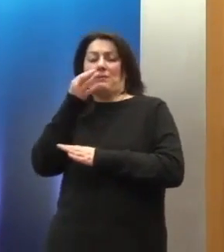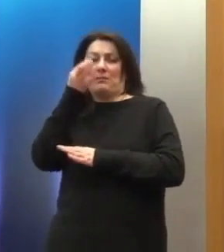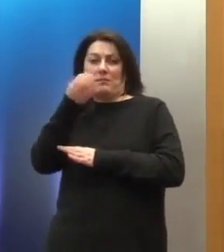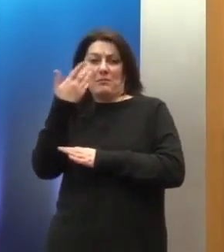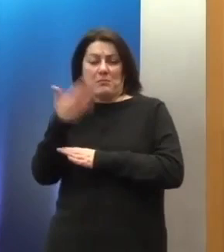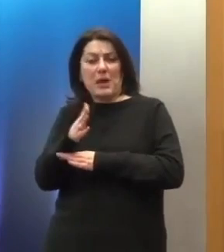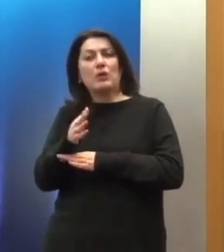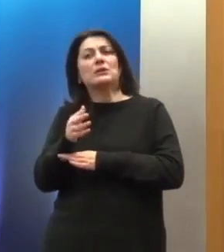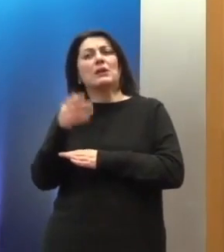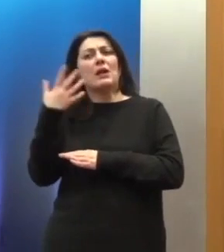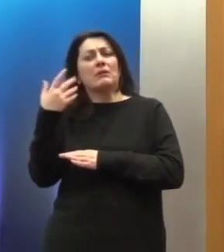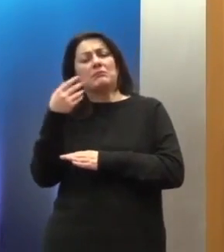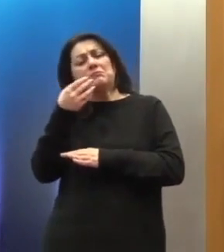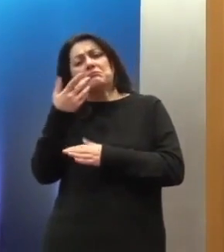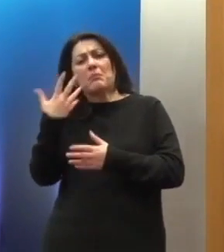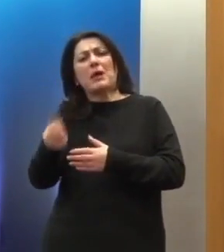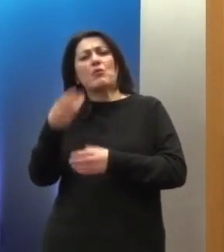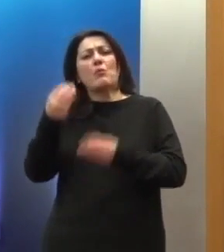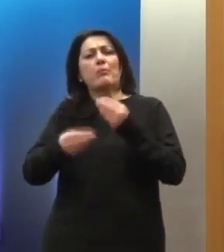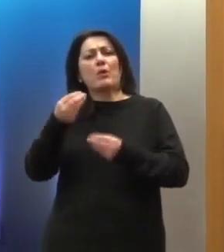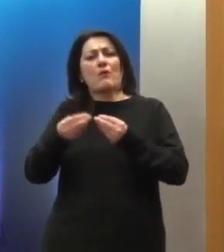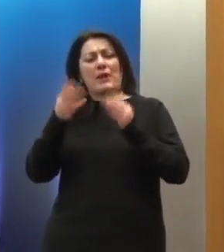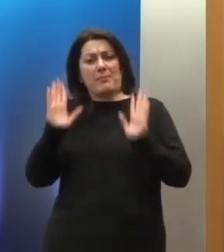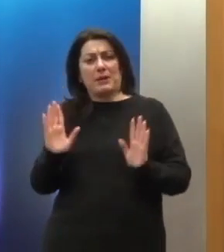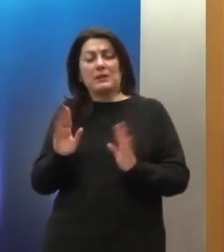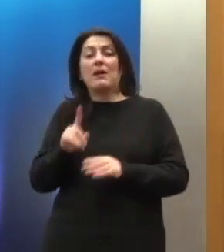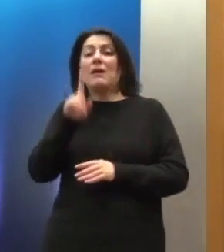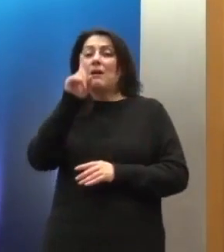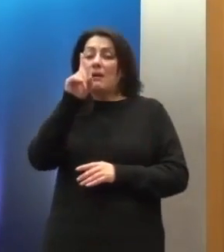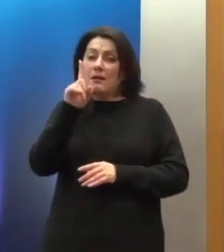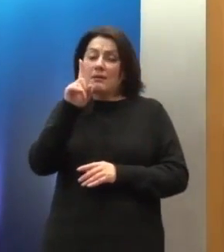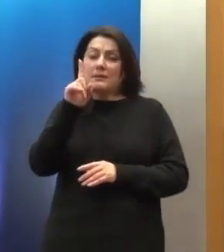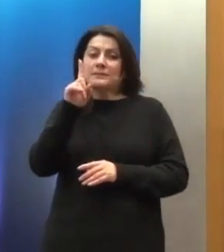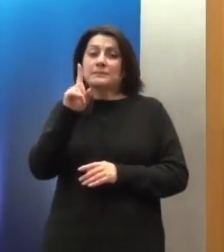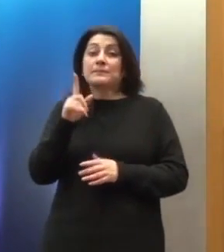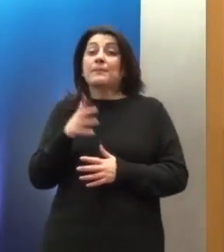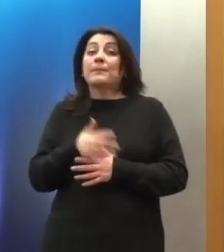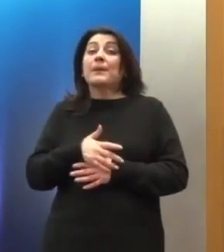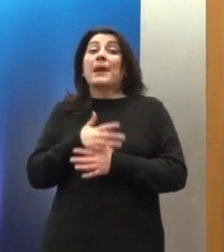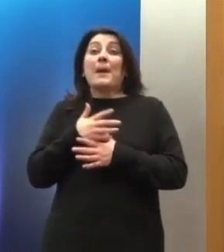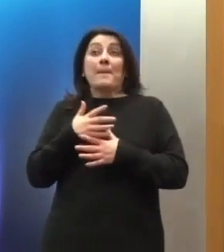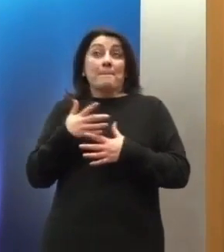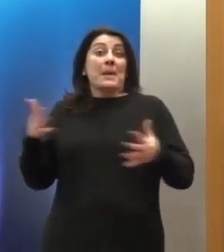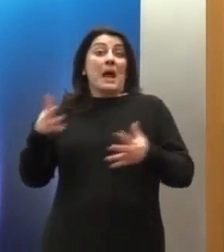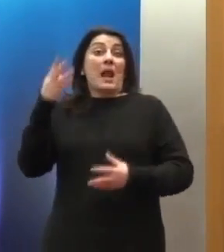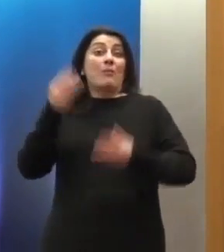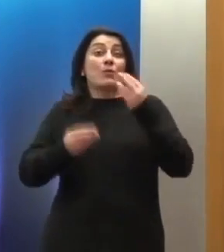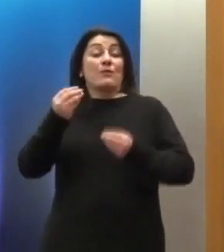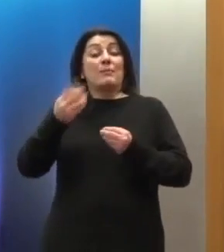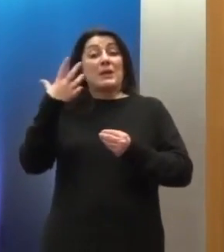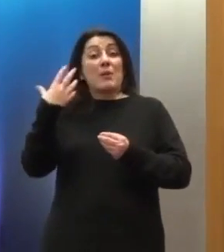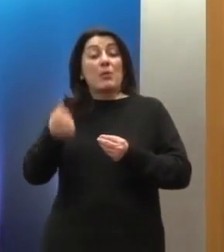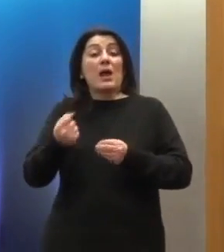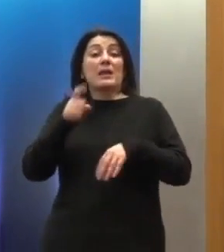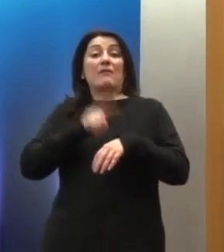υπάρχουν προβλήματα, αλλά τα μεγάλα συστημικά προβλήματα τα οποία έθεταν οι